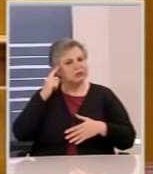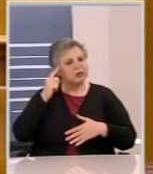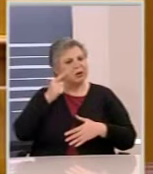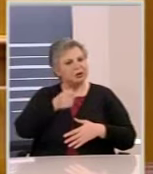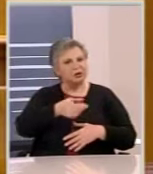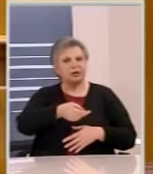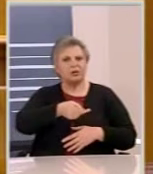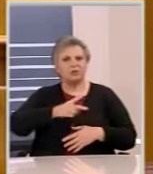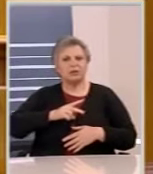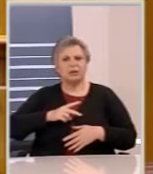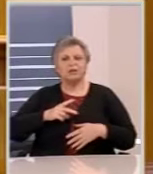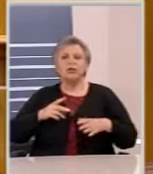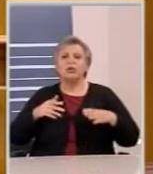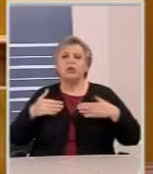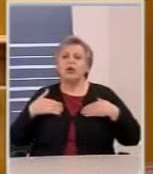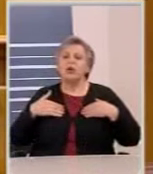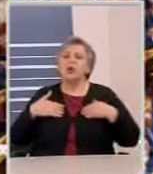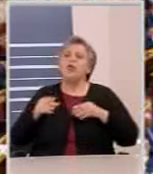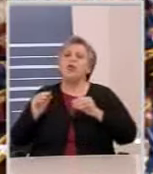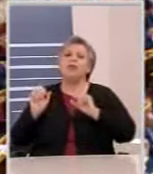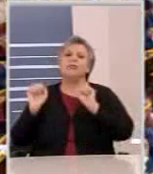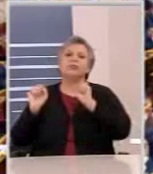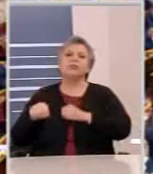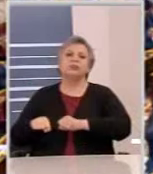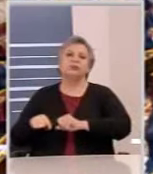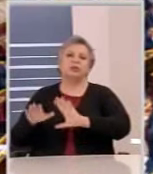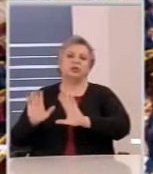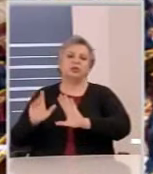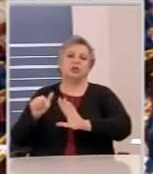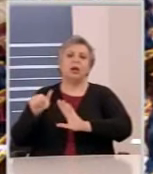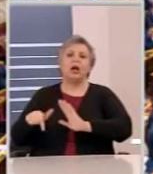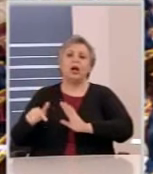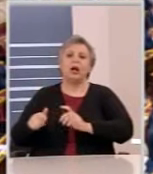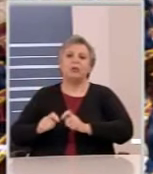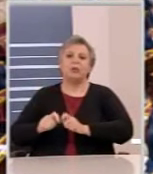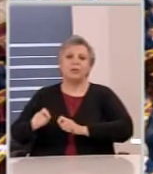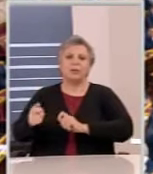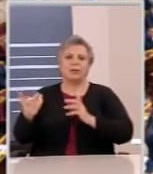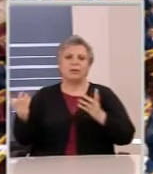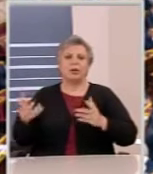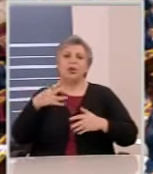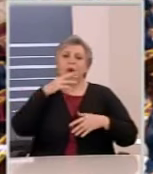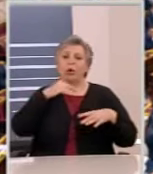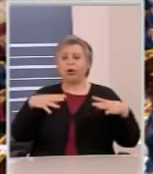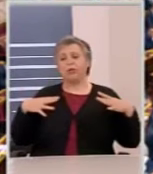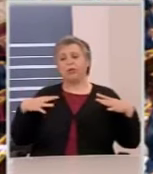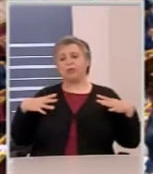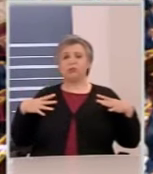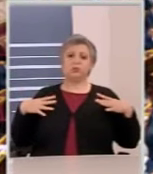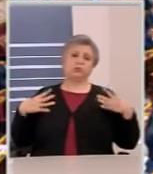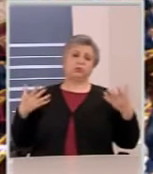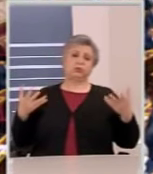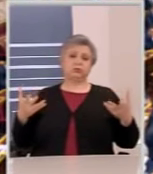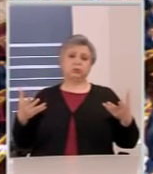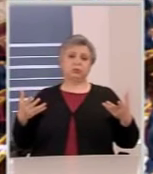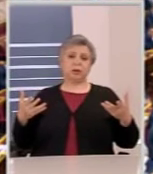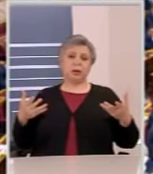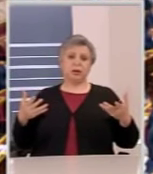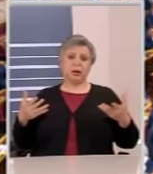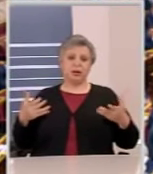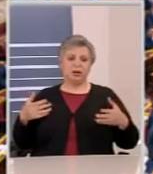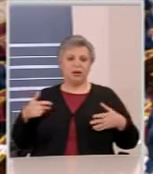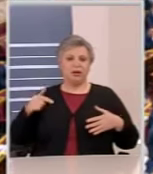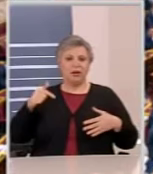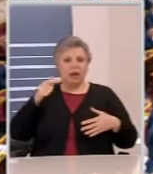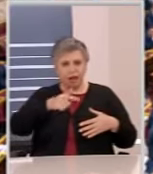τα μέτρα δημοσιονομικής επιβάρησης. Γιατί είμαι τζάμπα μάγκας, όπως τα λέω εγώ, τα λένε κάποιοι στελέχοι σας στους